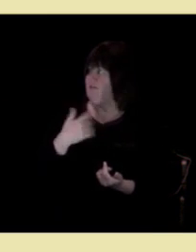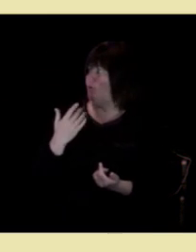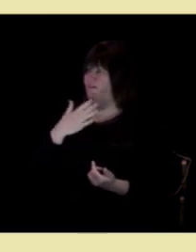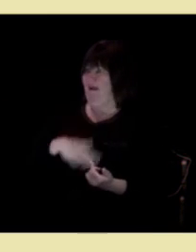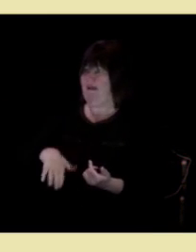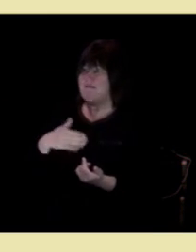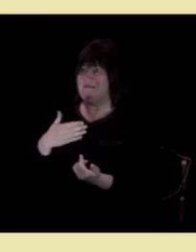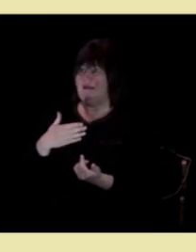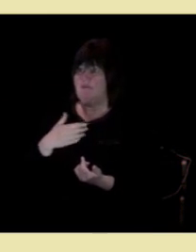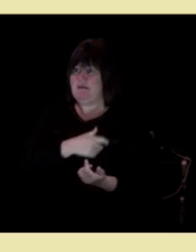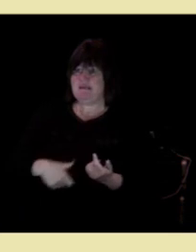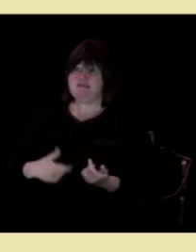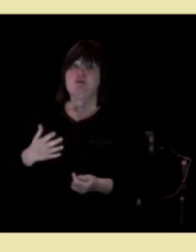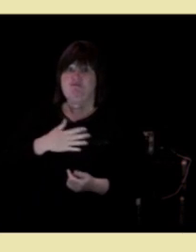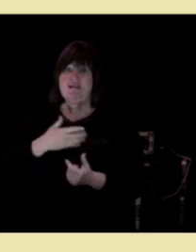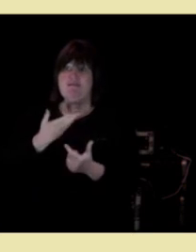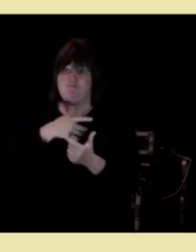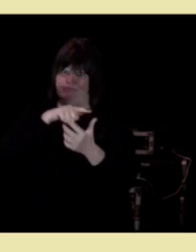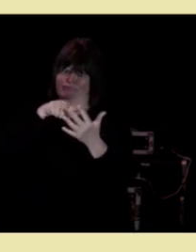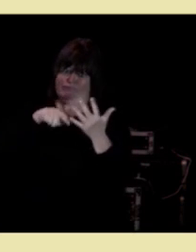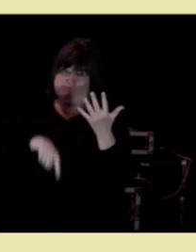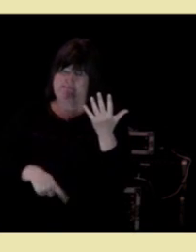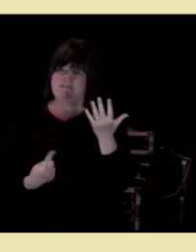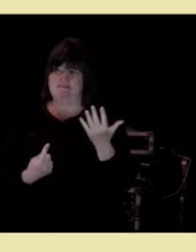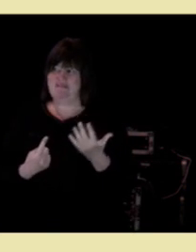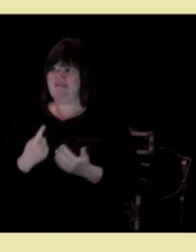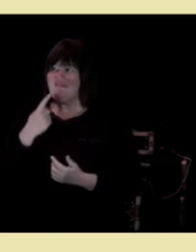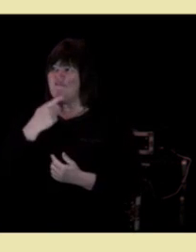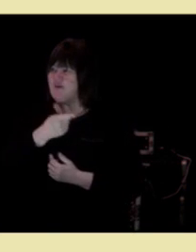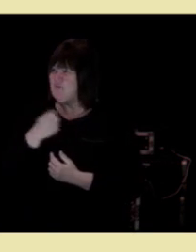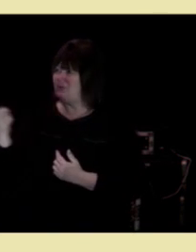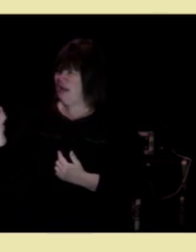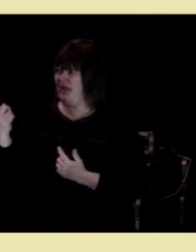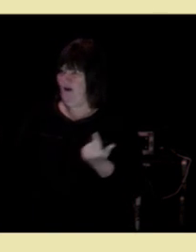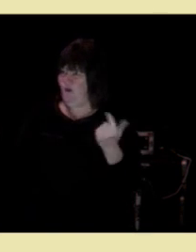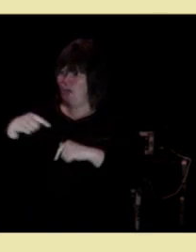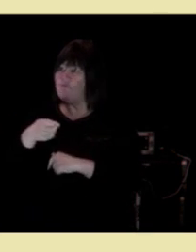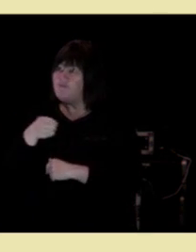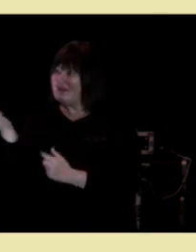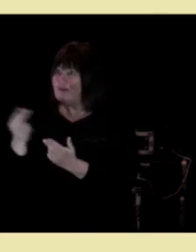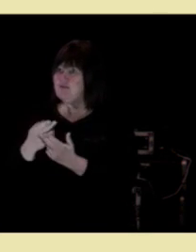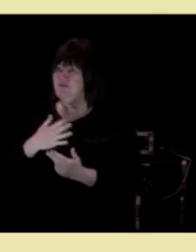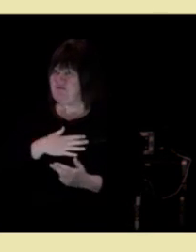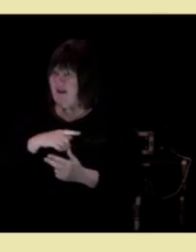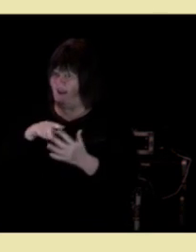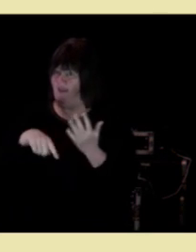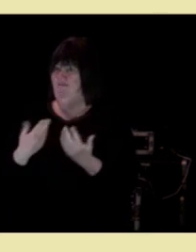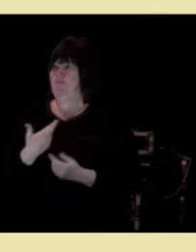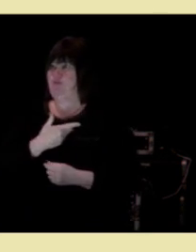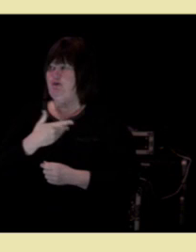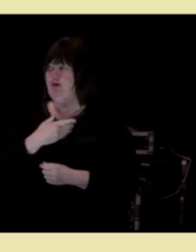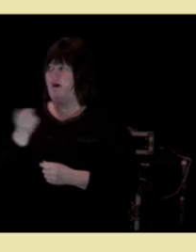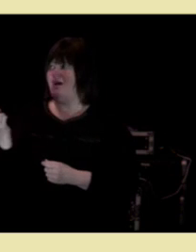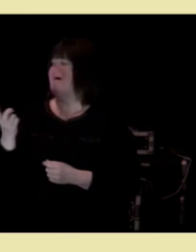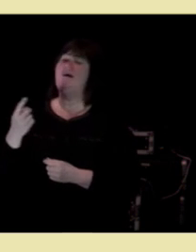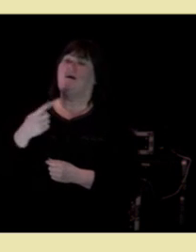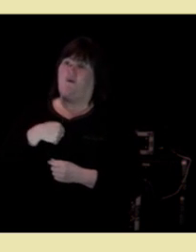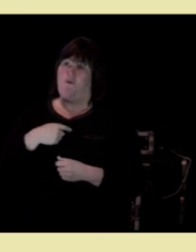som vil mye. For jeg tror at dere også har kommet her fordi dere også vil mye og det er jeg veldig glad for.